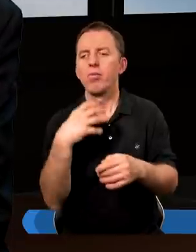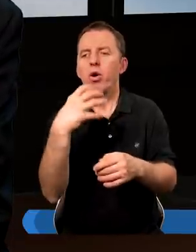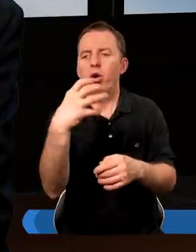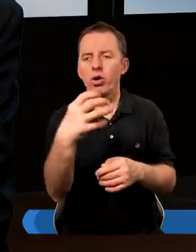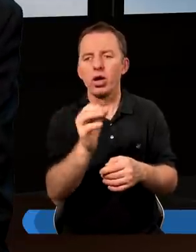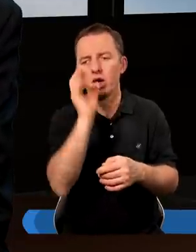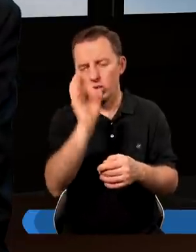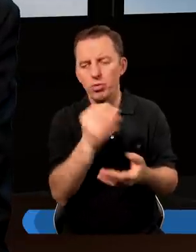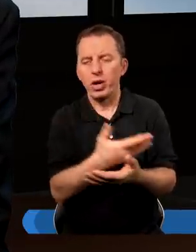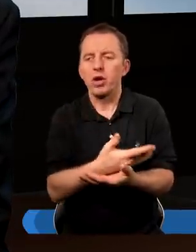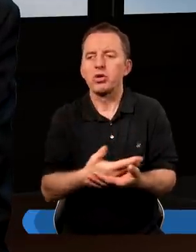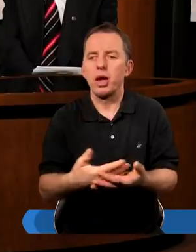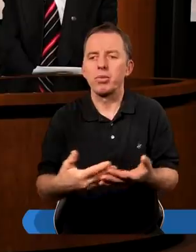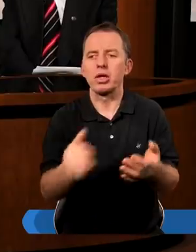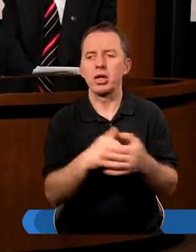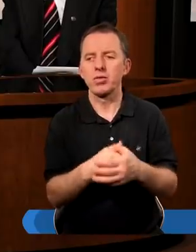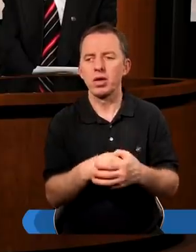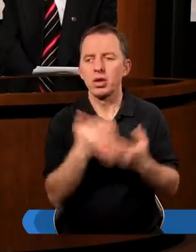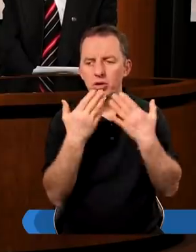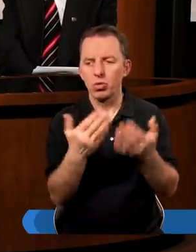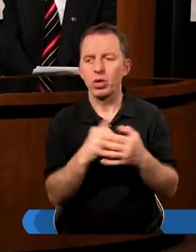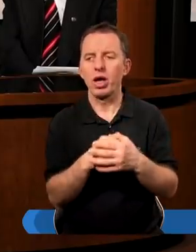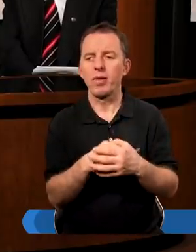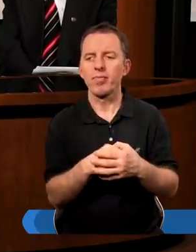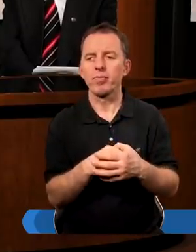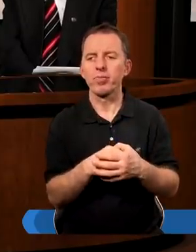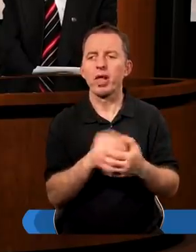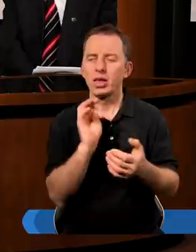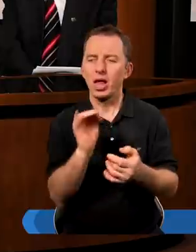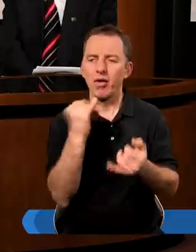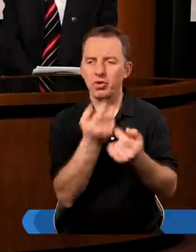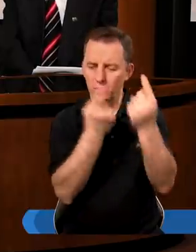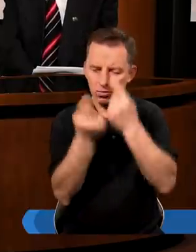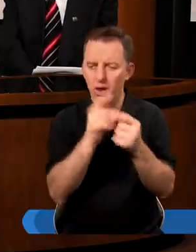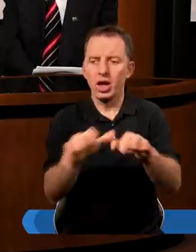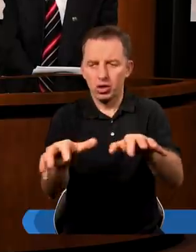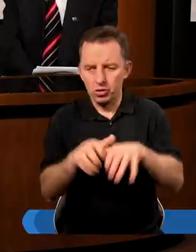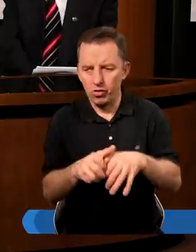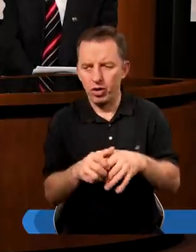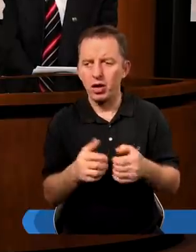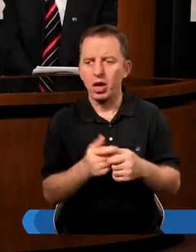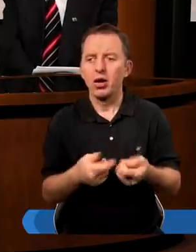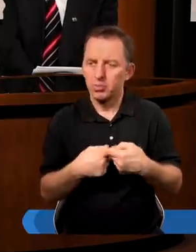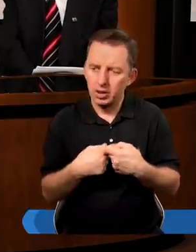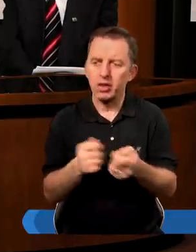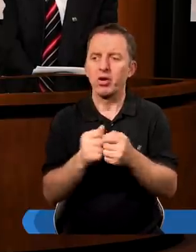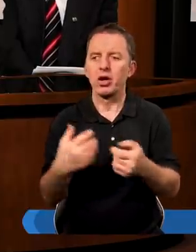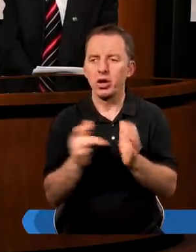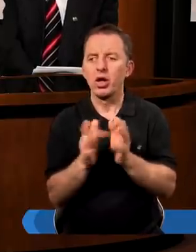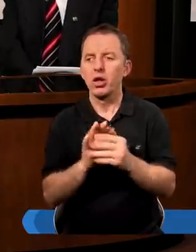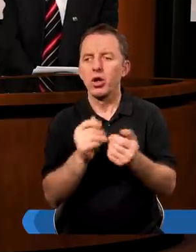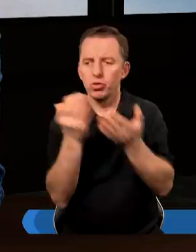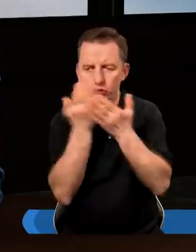bogactwa czy dobra ziemskie. Dziękuję. Zawsze myślałam, że chciwość i chęć posiadania to jest to samo.